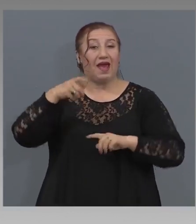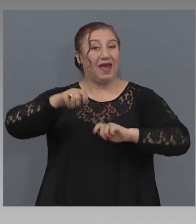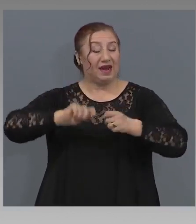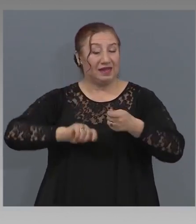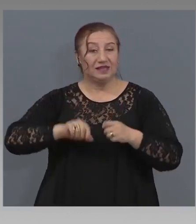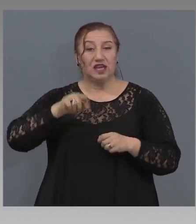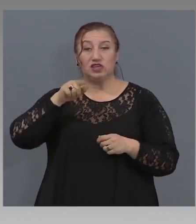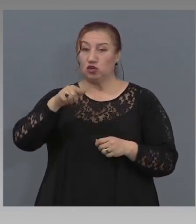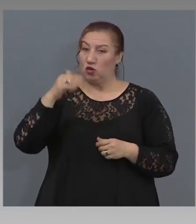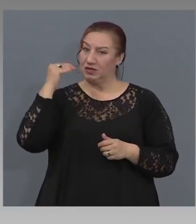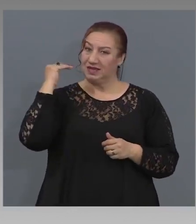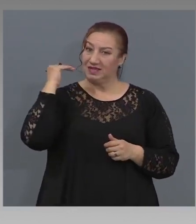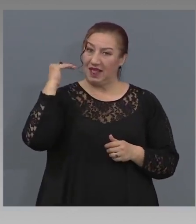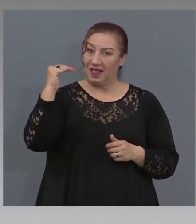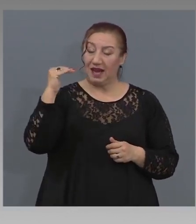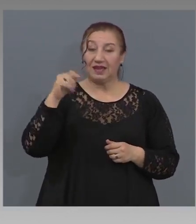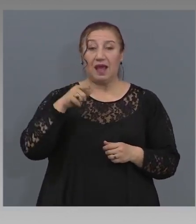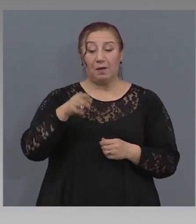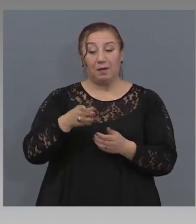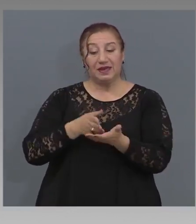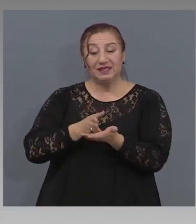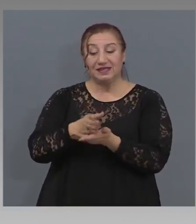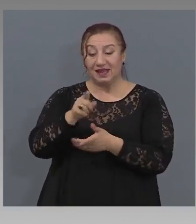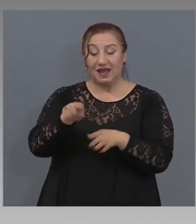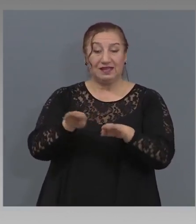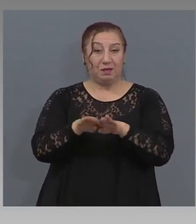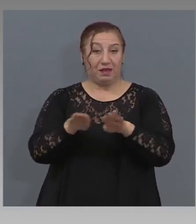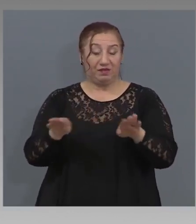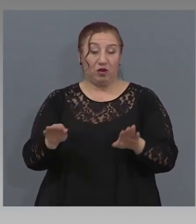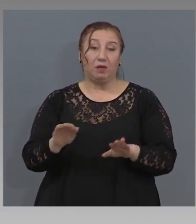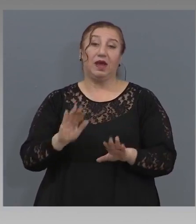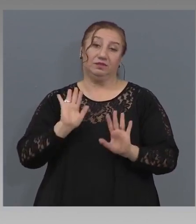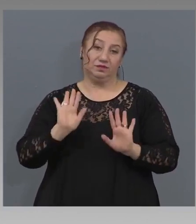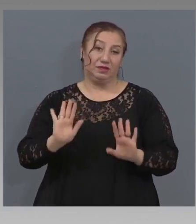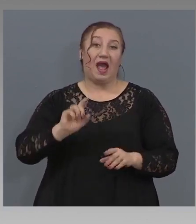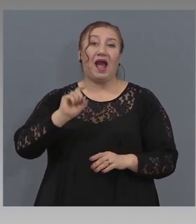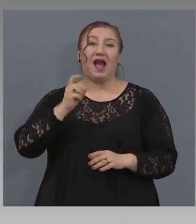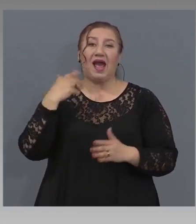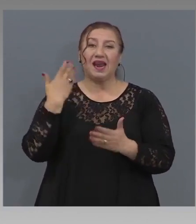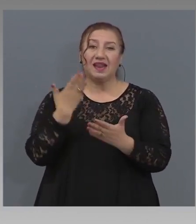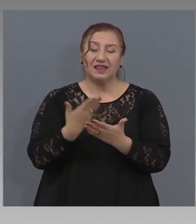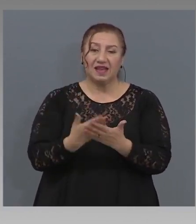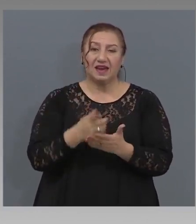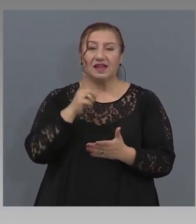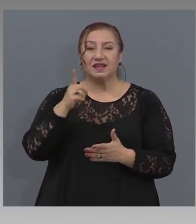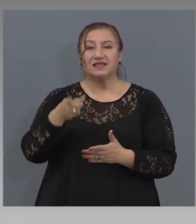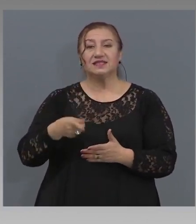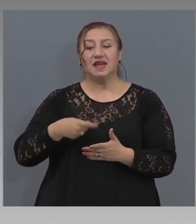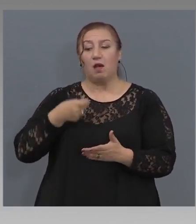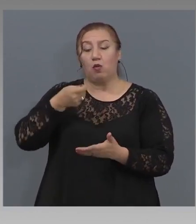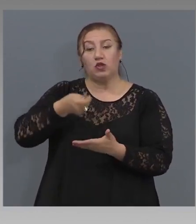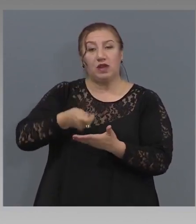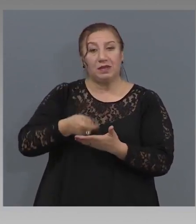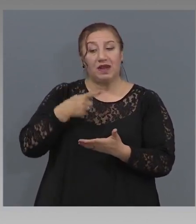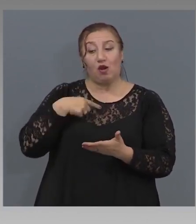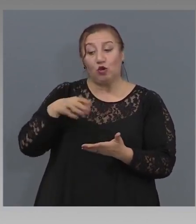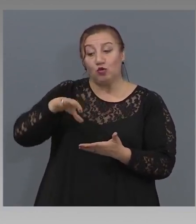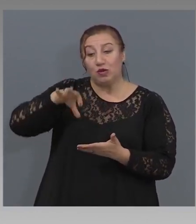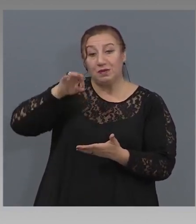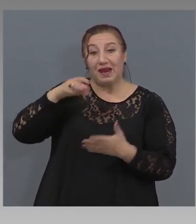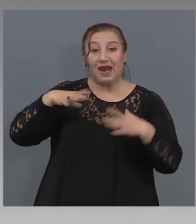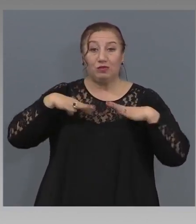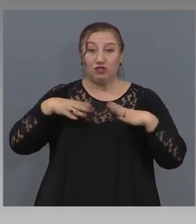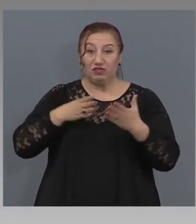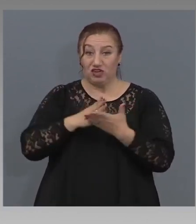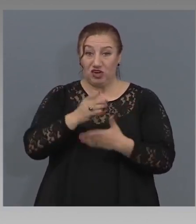платформа ще бъде гарантиран за потребителя, който избере да почива през платформата Преоткри Българи, че ще бъде такъв,